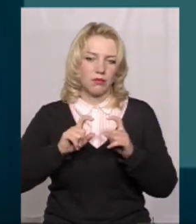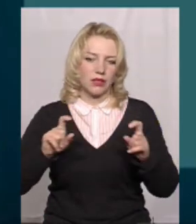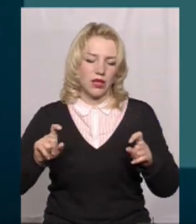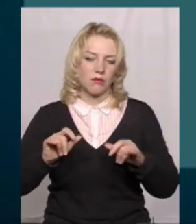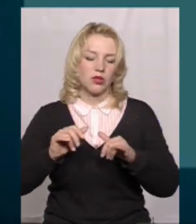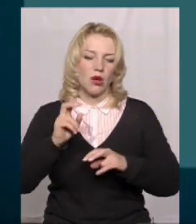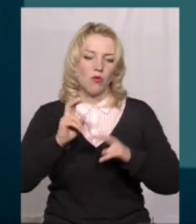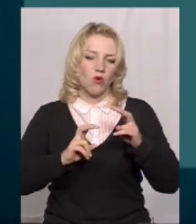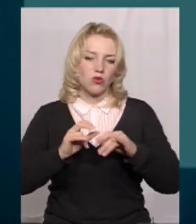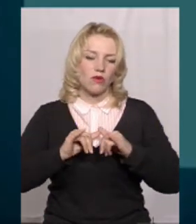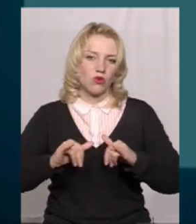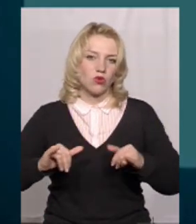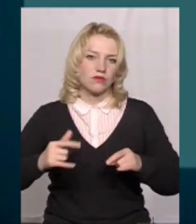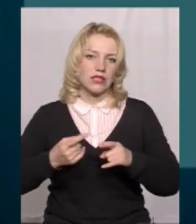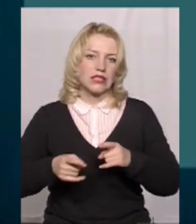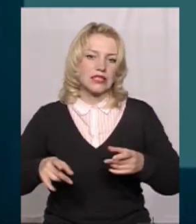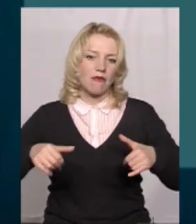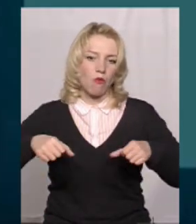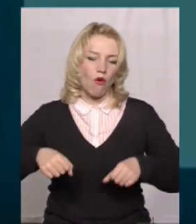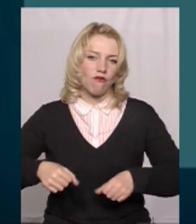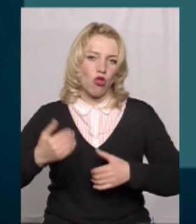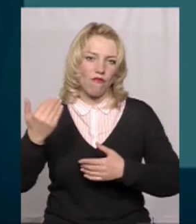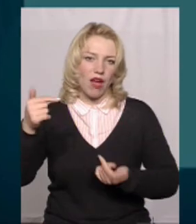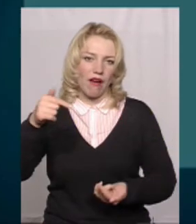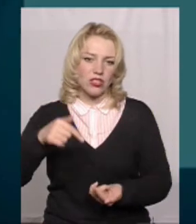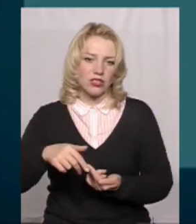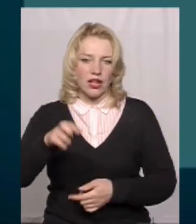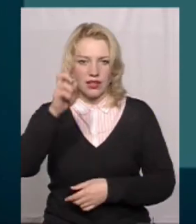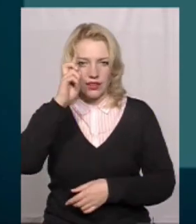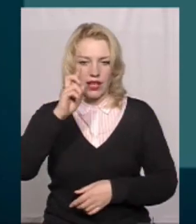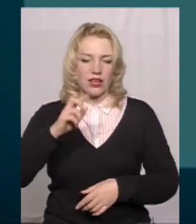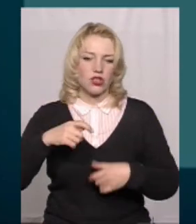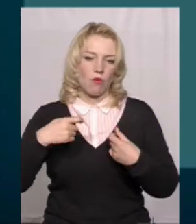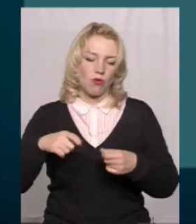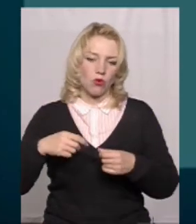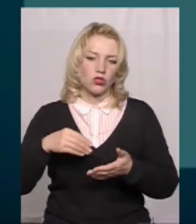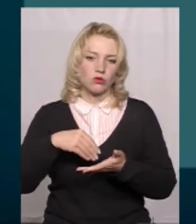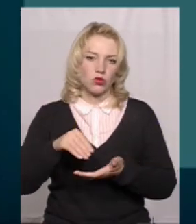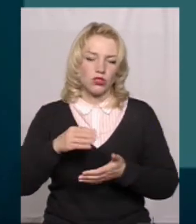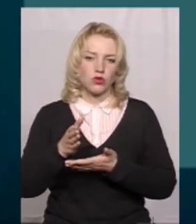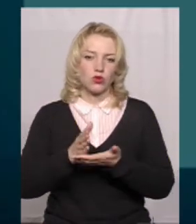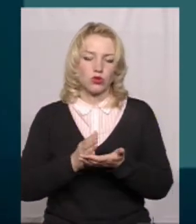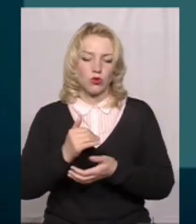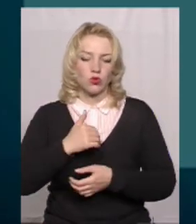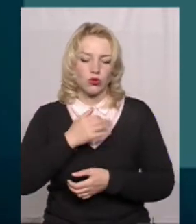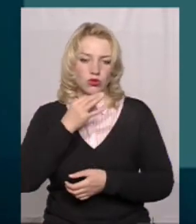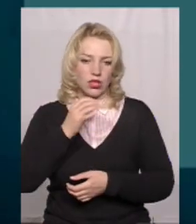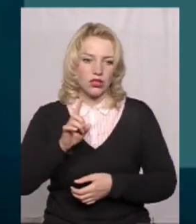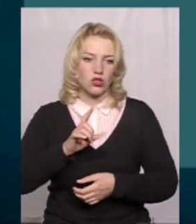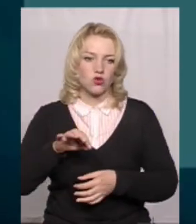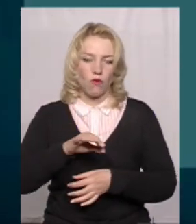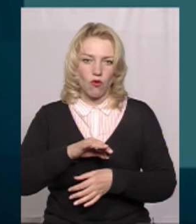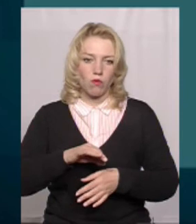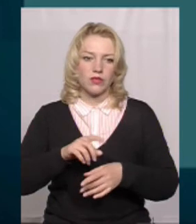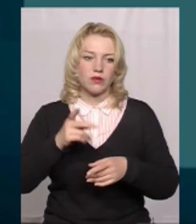розвитку. Це побільше повноваження Держпродспоживслужби. Але хочу сказати, що в області постійно здійснюється